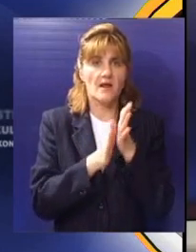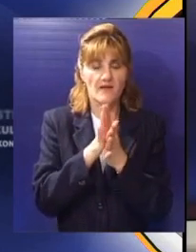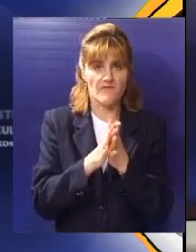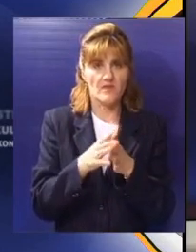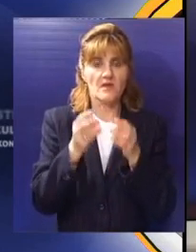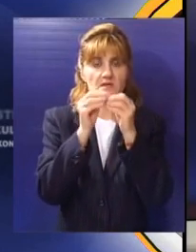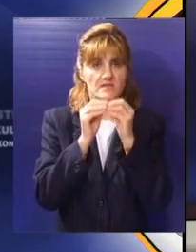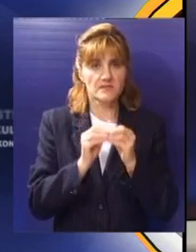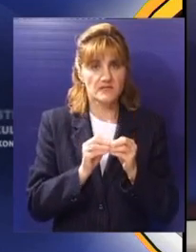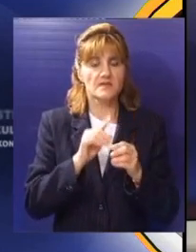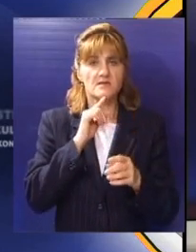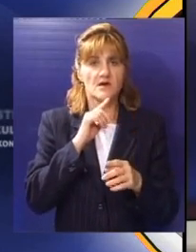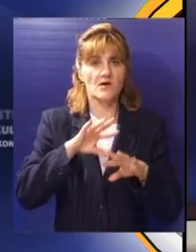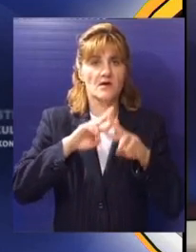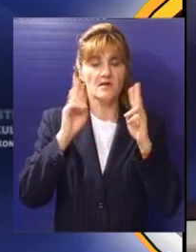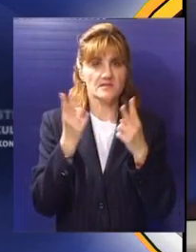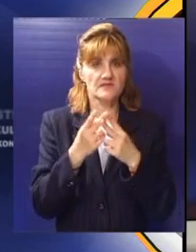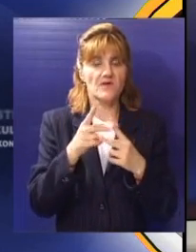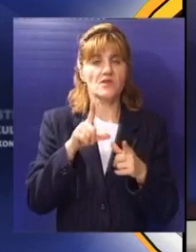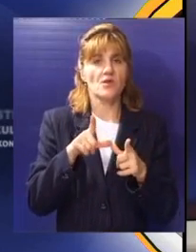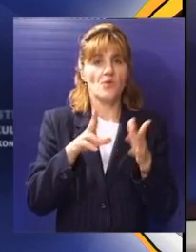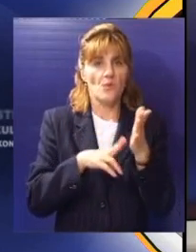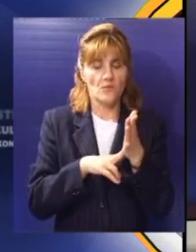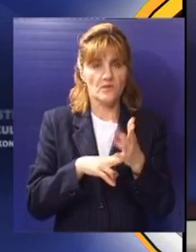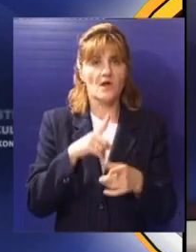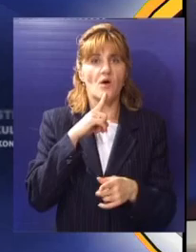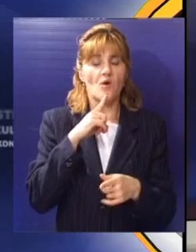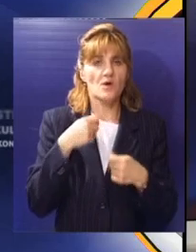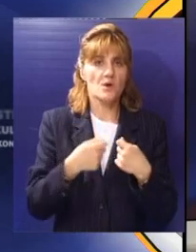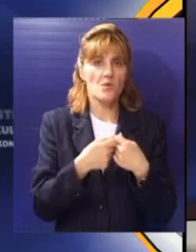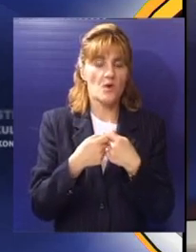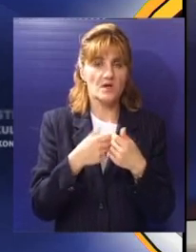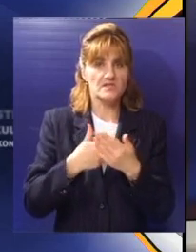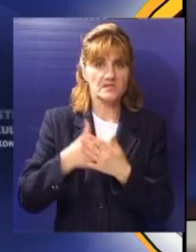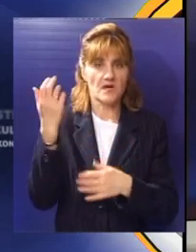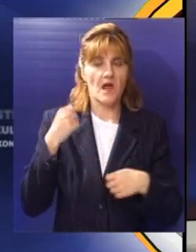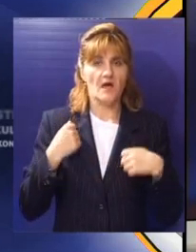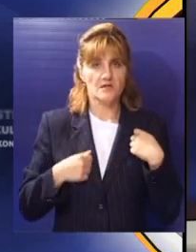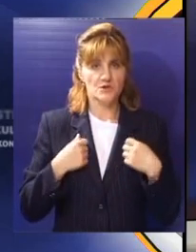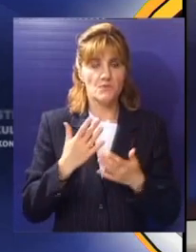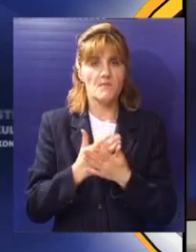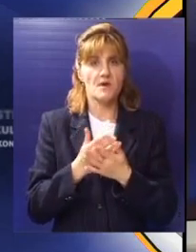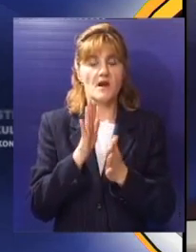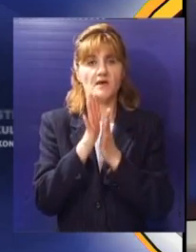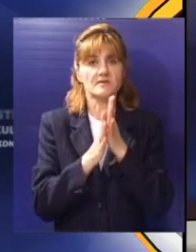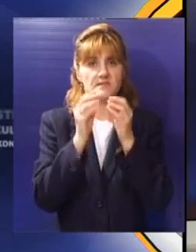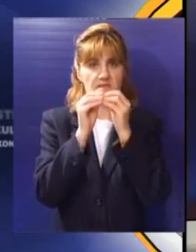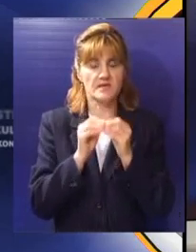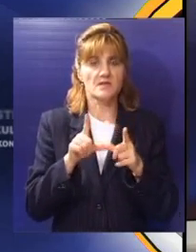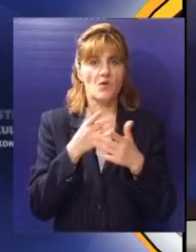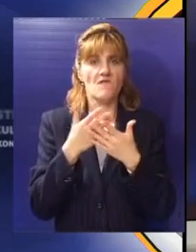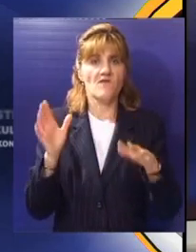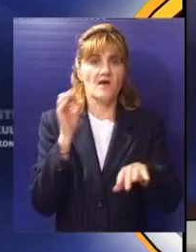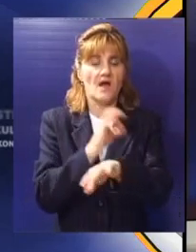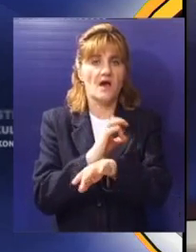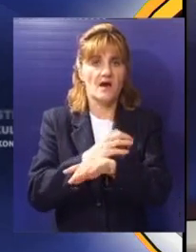alat za efikasno korišćenje sredstava Evropske unije, koja je u organizaciji grada Subotica održana u Velikoj većnici gradske